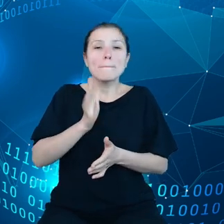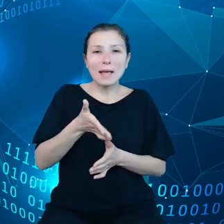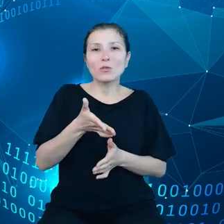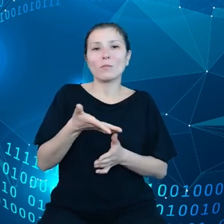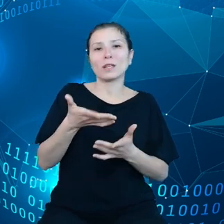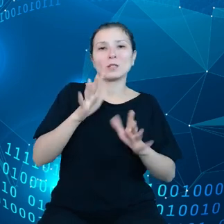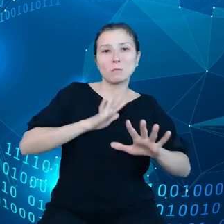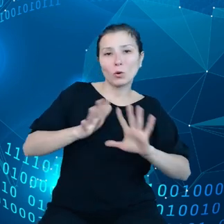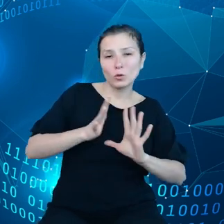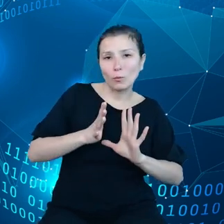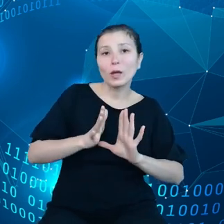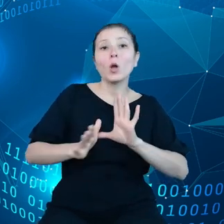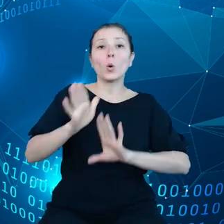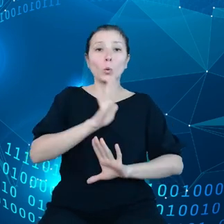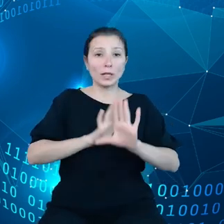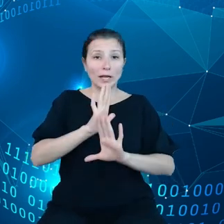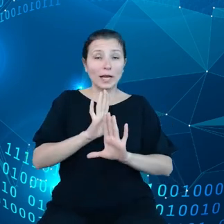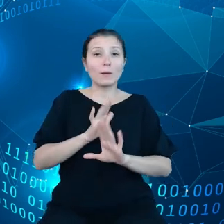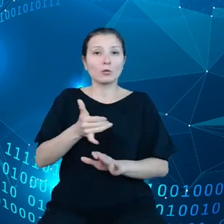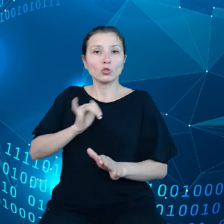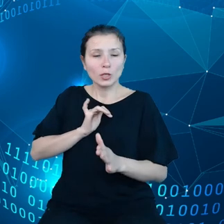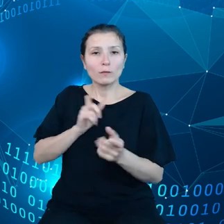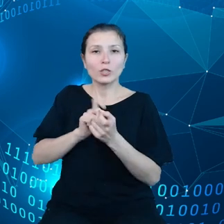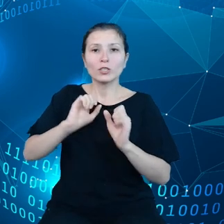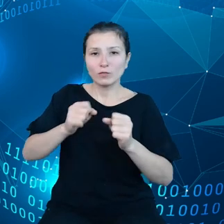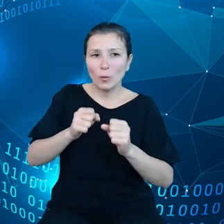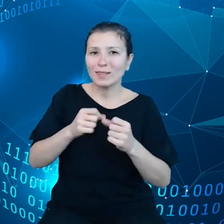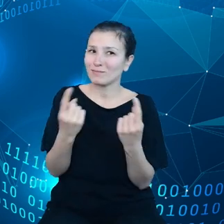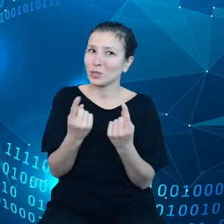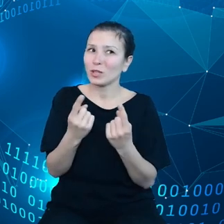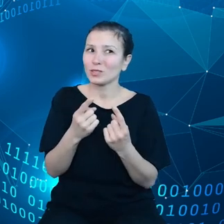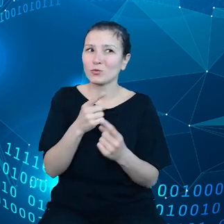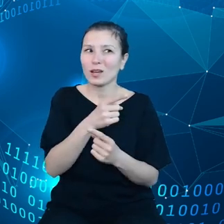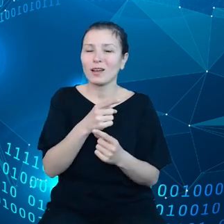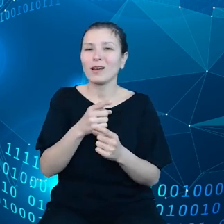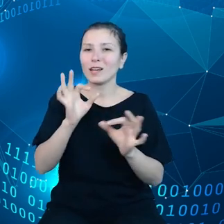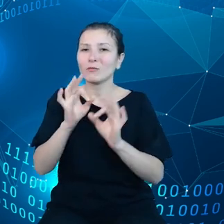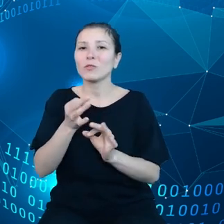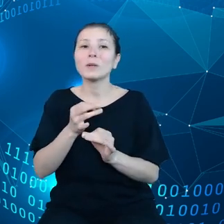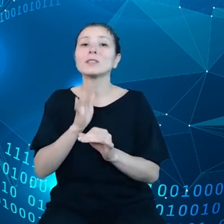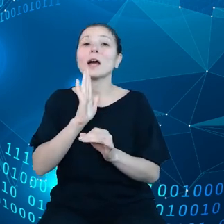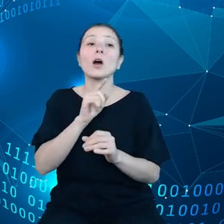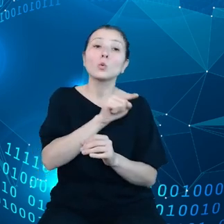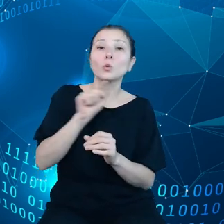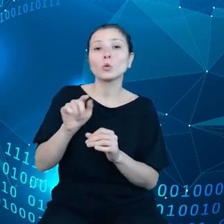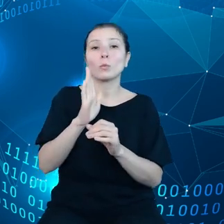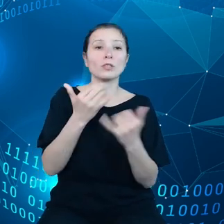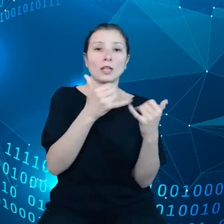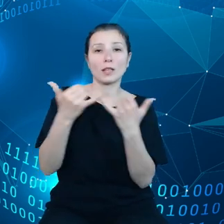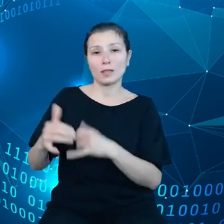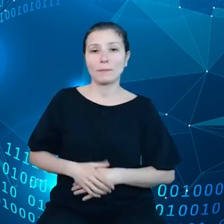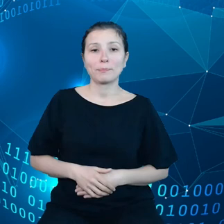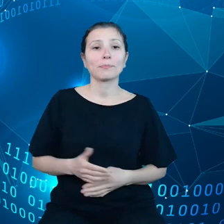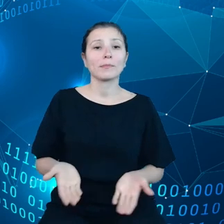takie sytuacje. Co oprócz tej spójności? No, ta